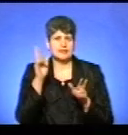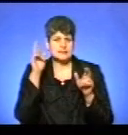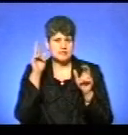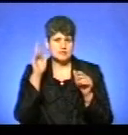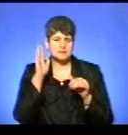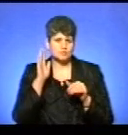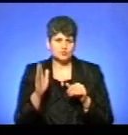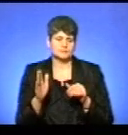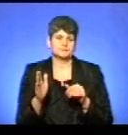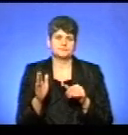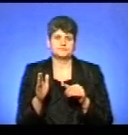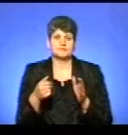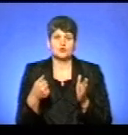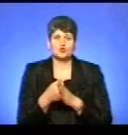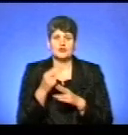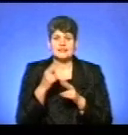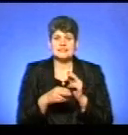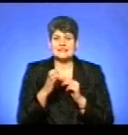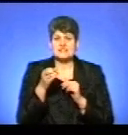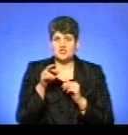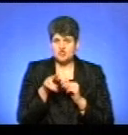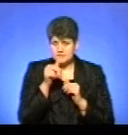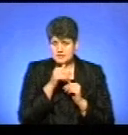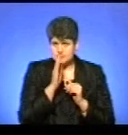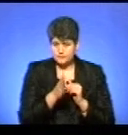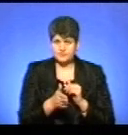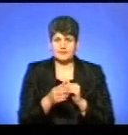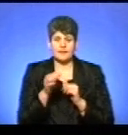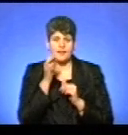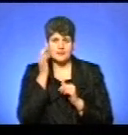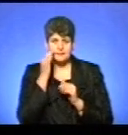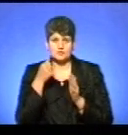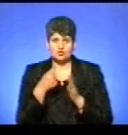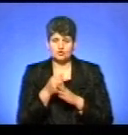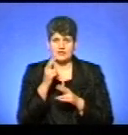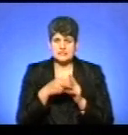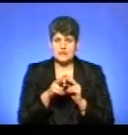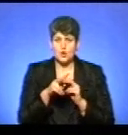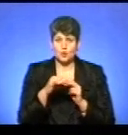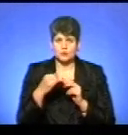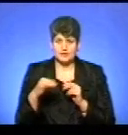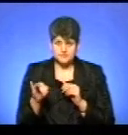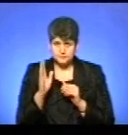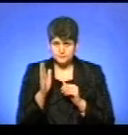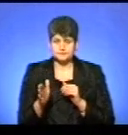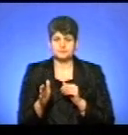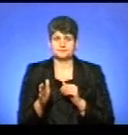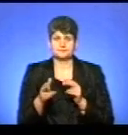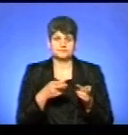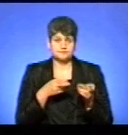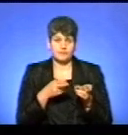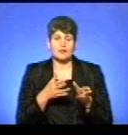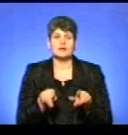до кінця січня місяця, а на лисицю до кінця лютого місяця. Також під час